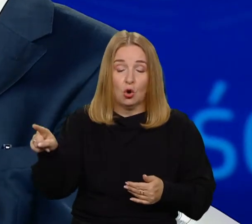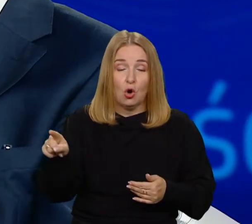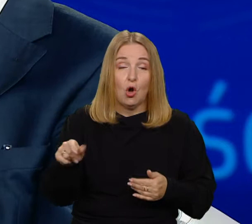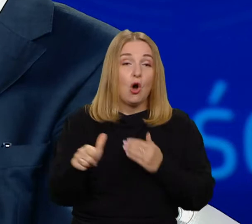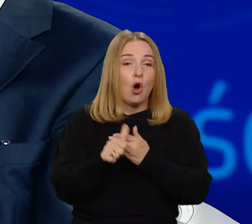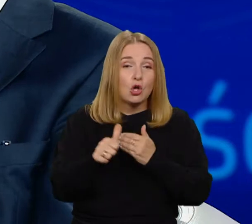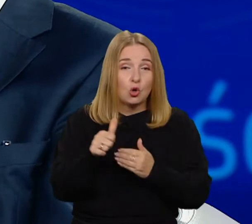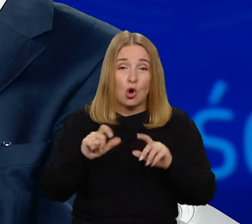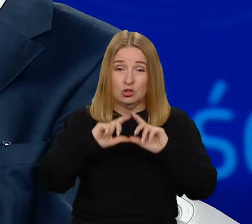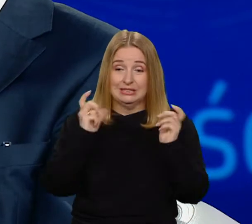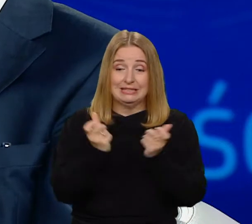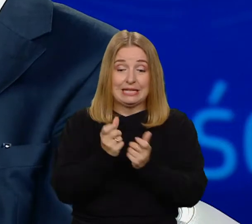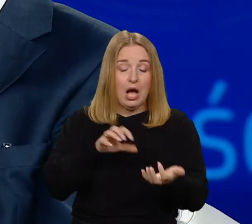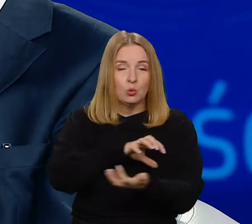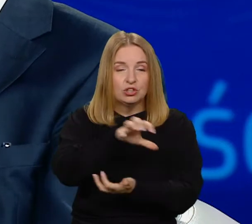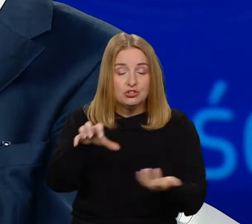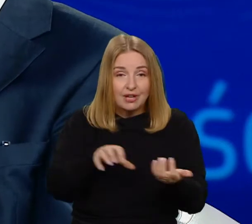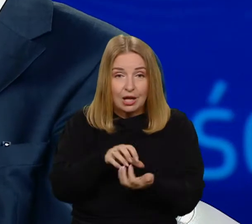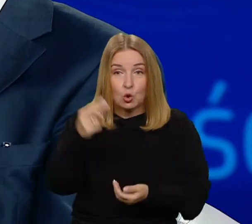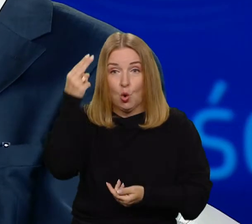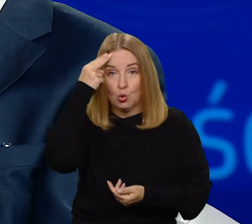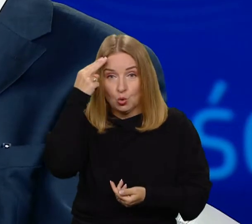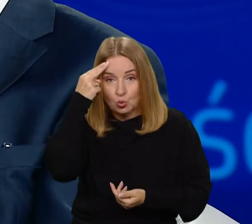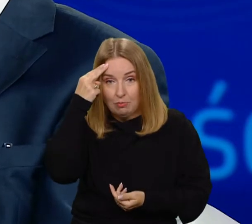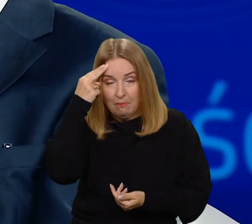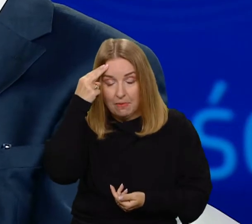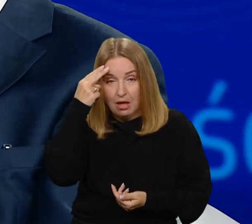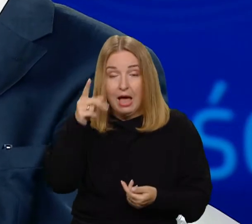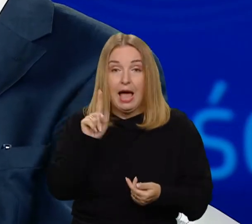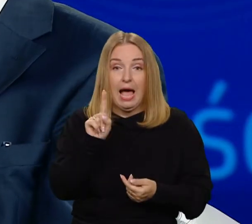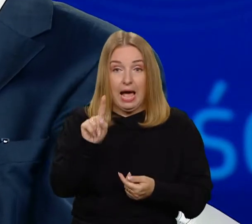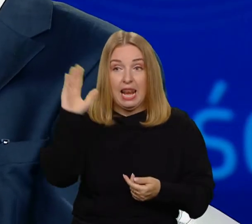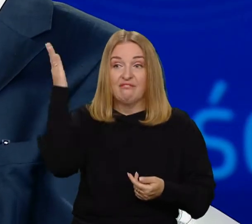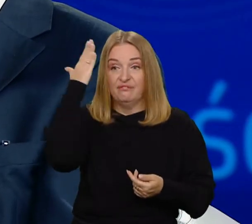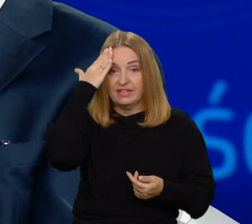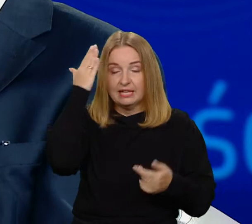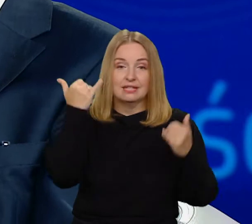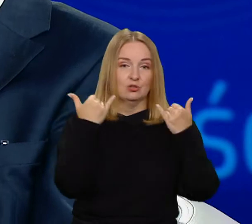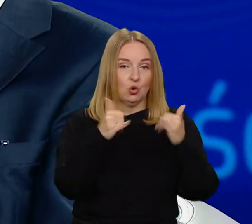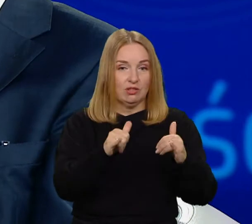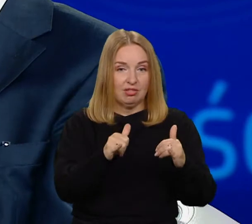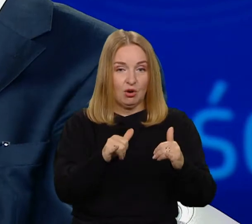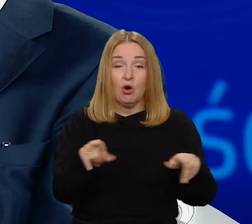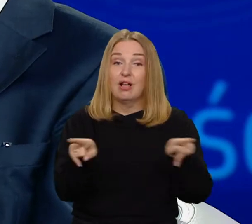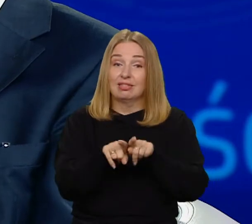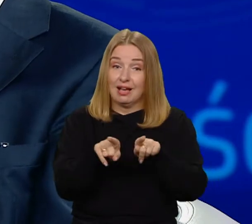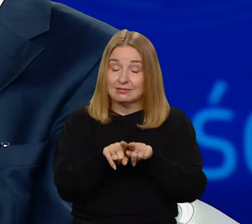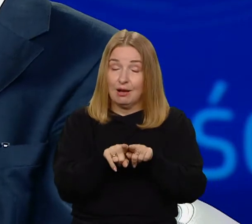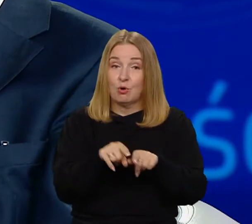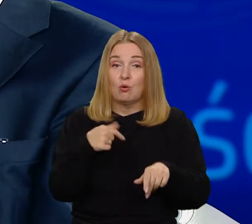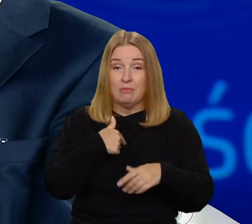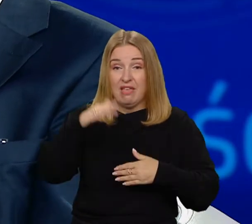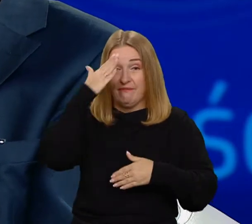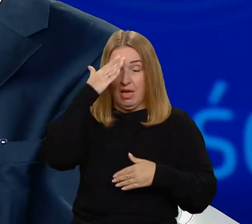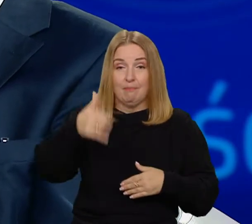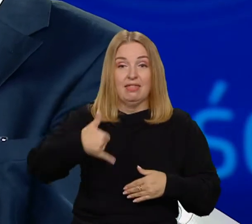czym innym niż wiedza o tym świecie. Mamy wiedzę o telefonii komórkowej, mamy wiedzę o wielu innych zjawiskach,